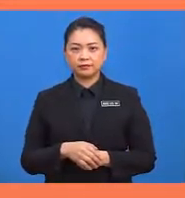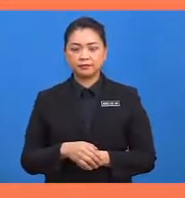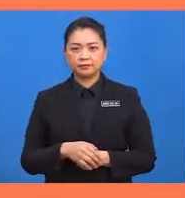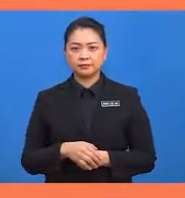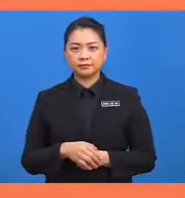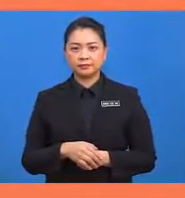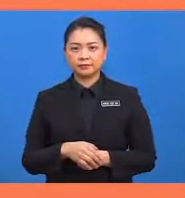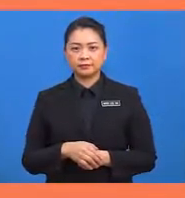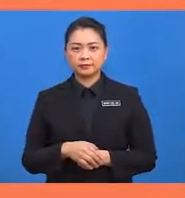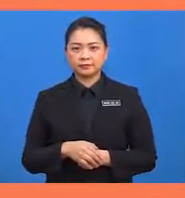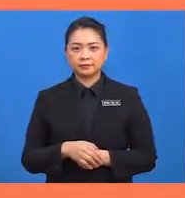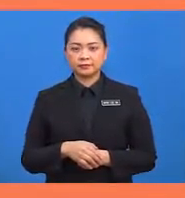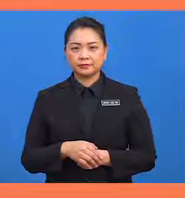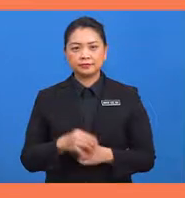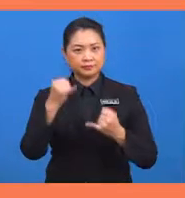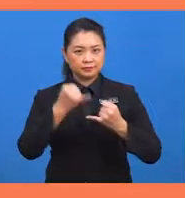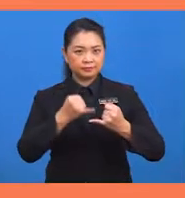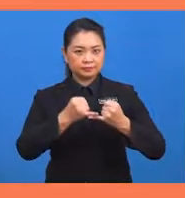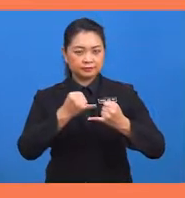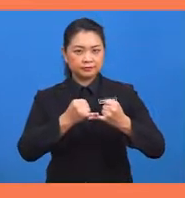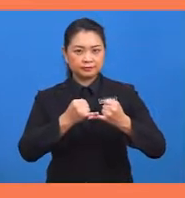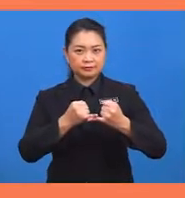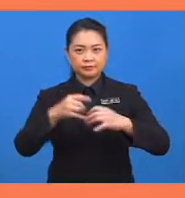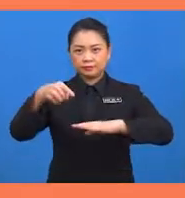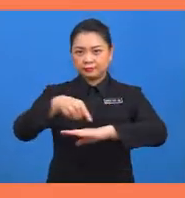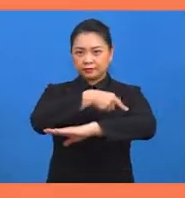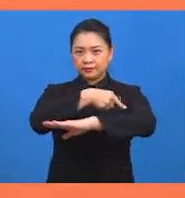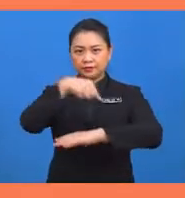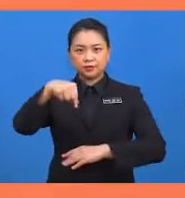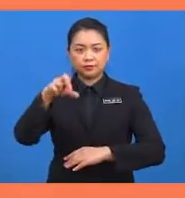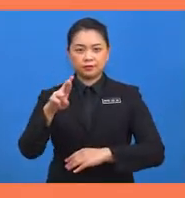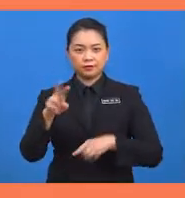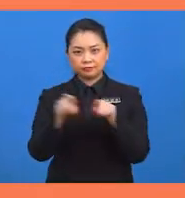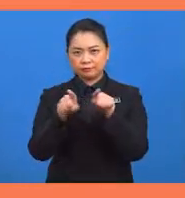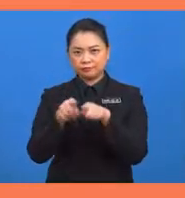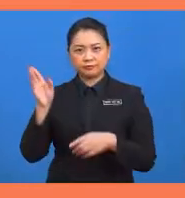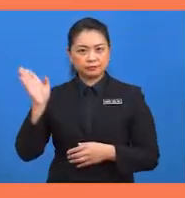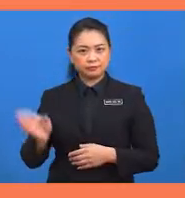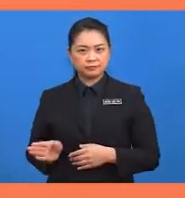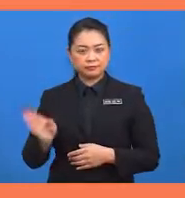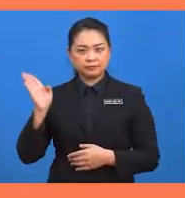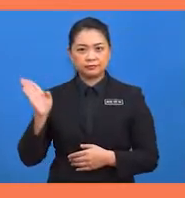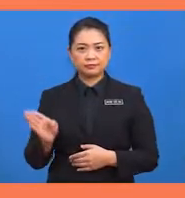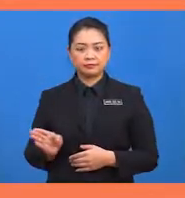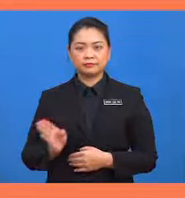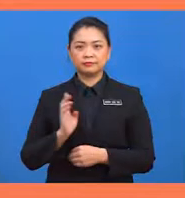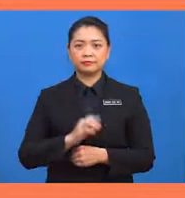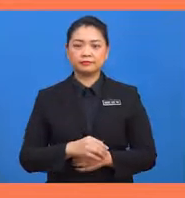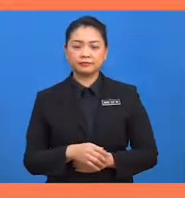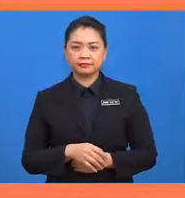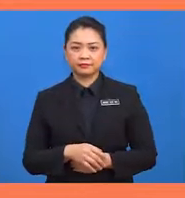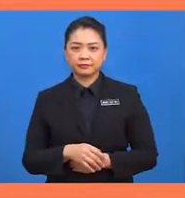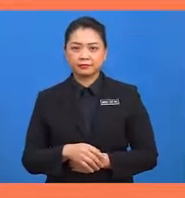sentimeter. Akhirnya, panjang QR sama dengan sebelas perpuluhan tiga satu sentimeter